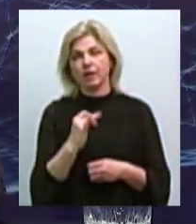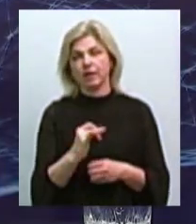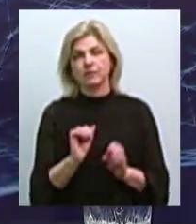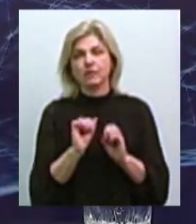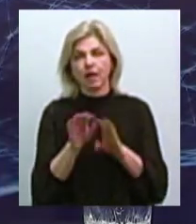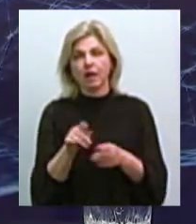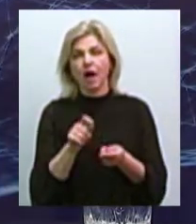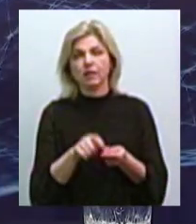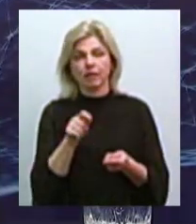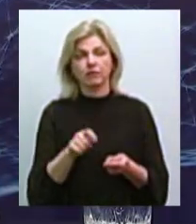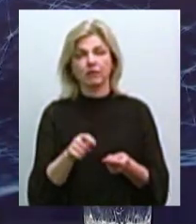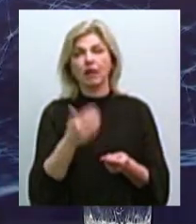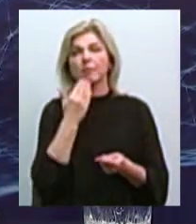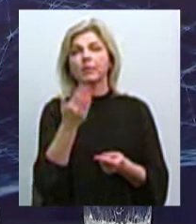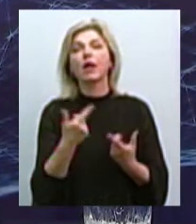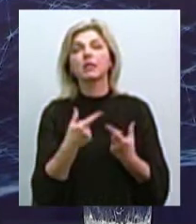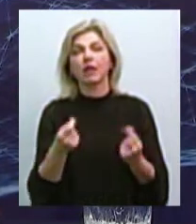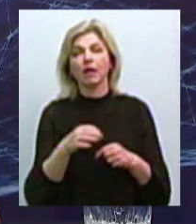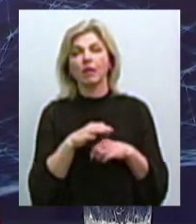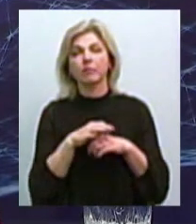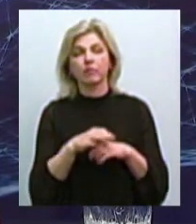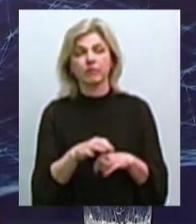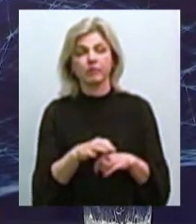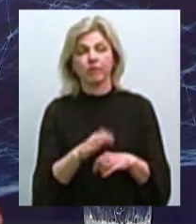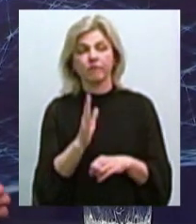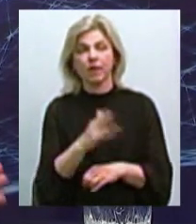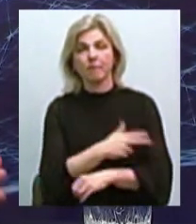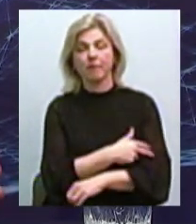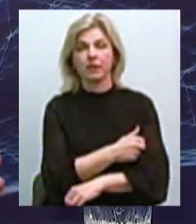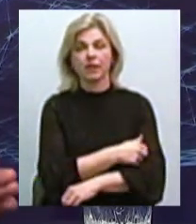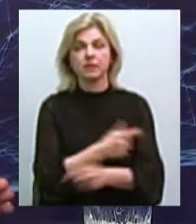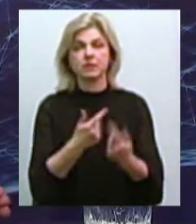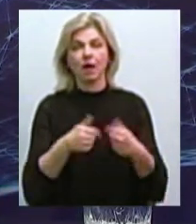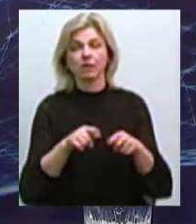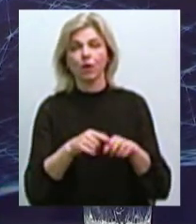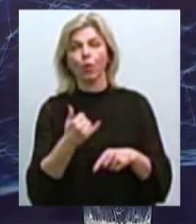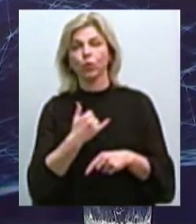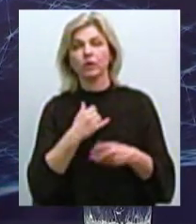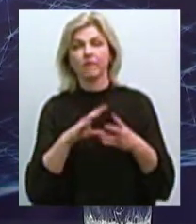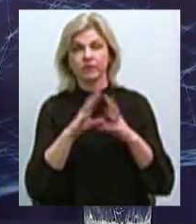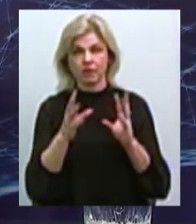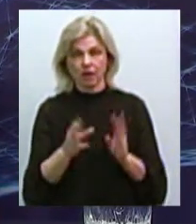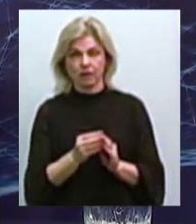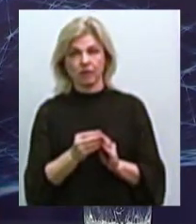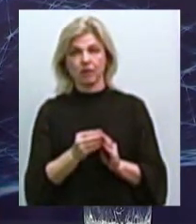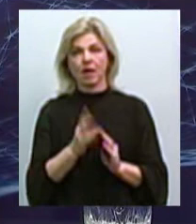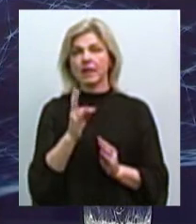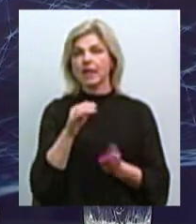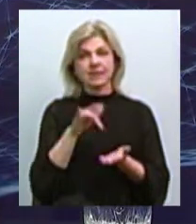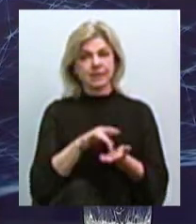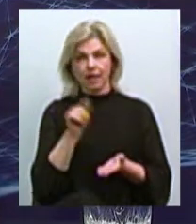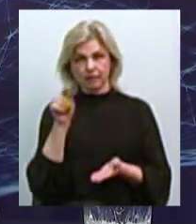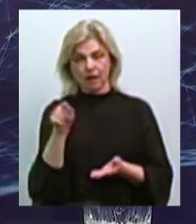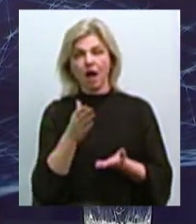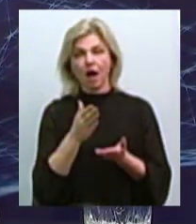аналізи. А де вона проходить ці медичні? Медичні заклади у нас взагалі завжди без... не в самому центрі, а